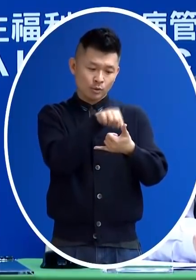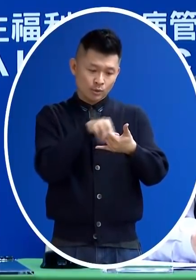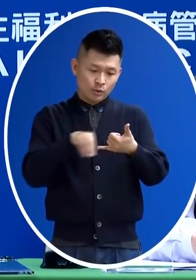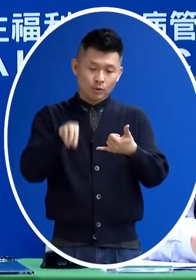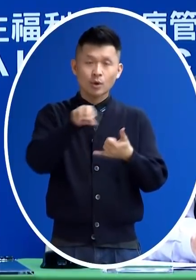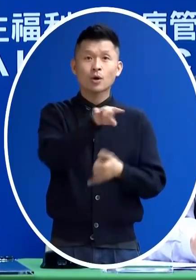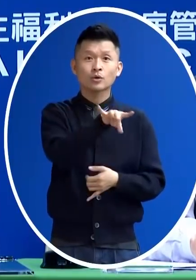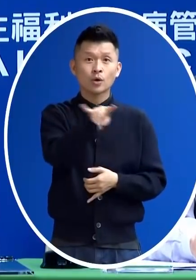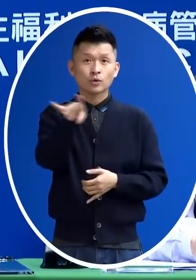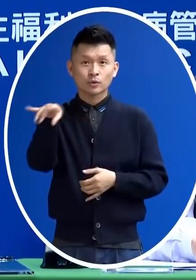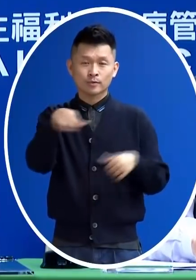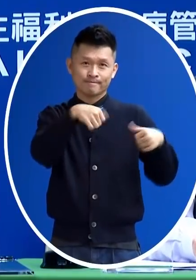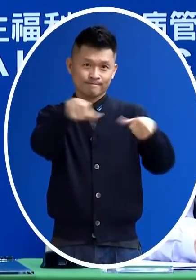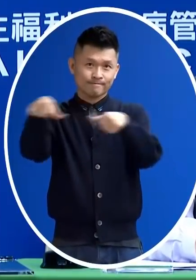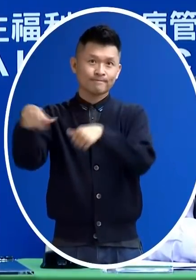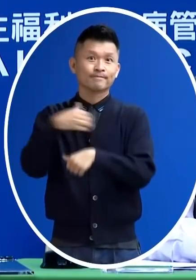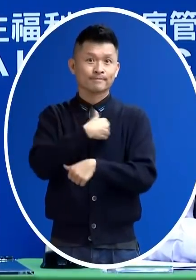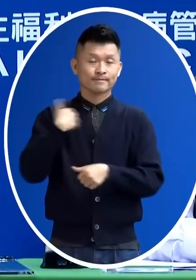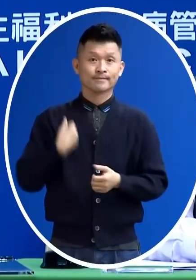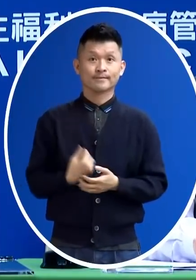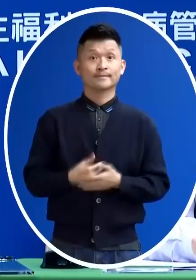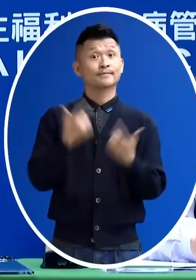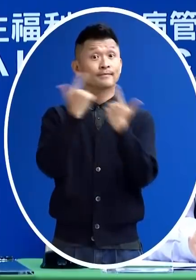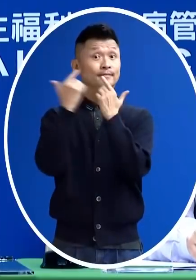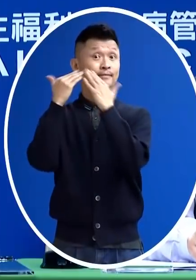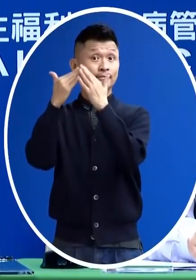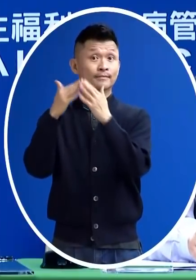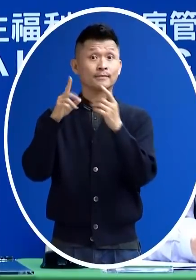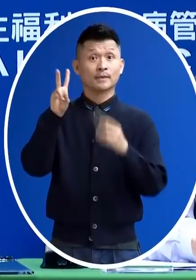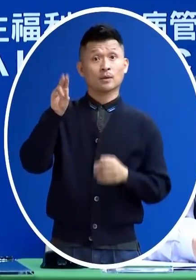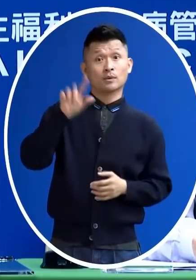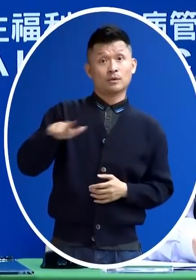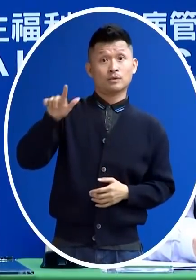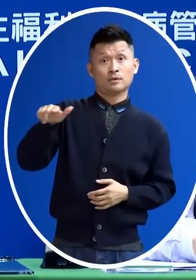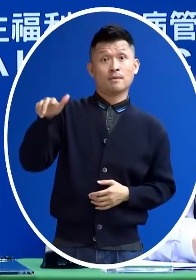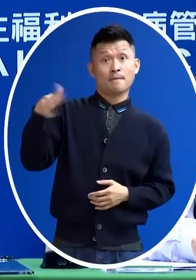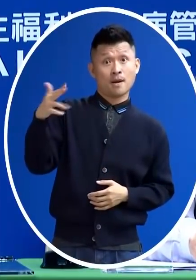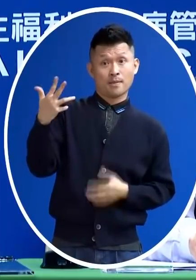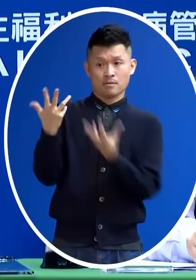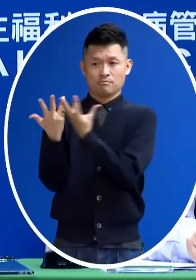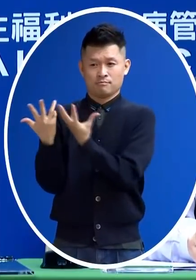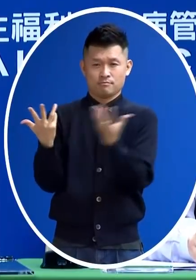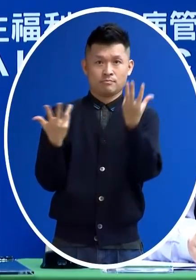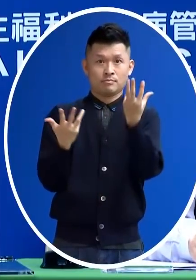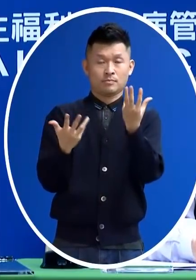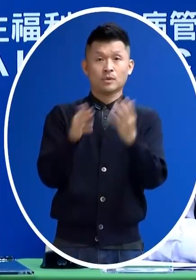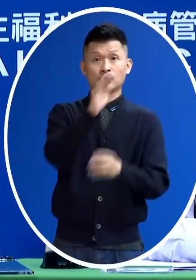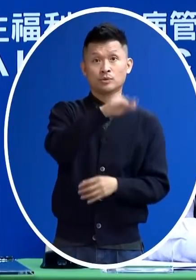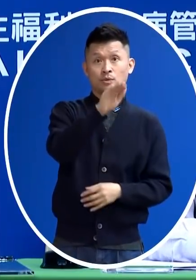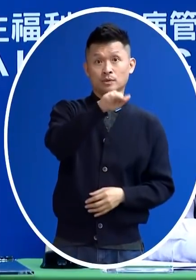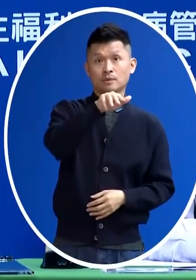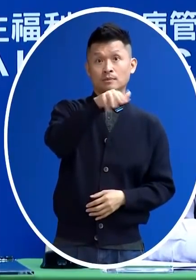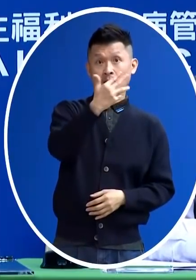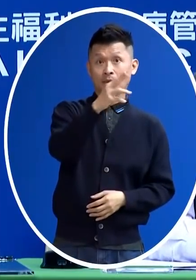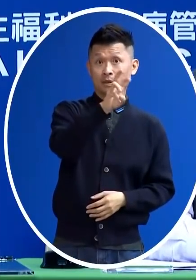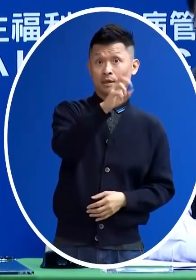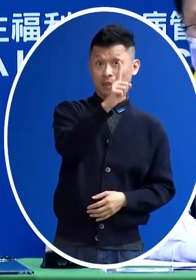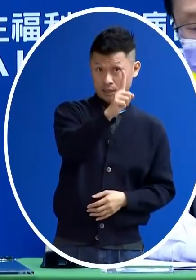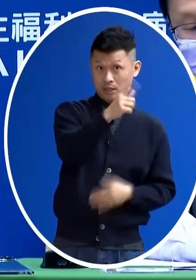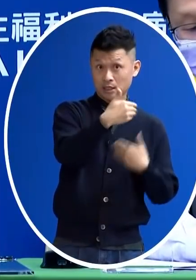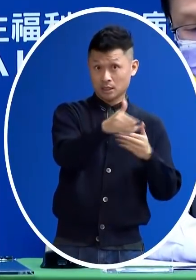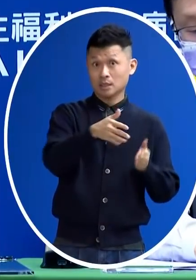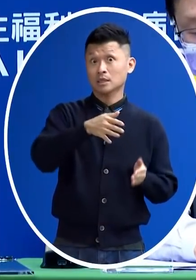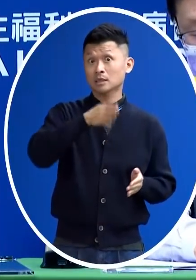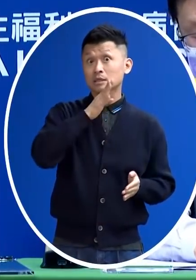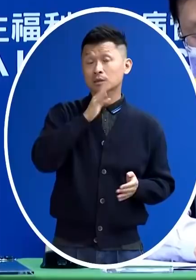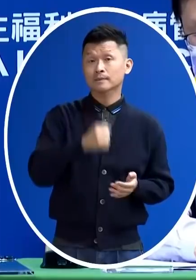那台北市 台北市事實上我們現在在2萬6800件裡面 它佔了9381件所以